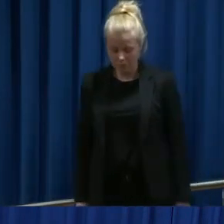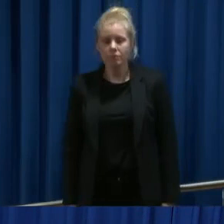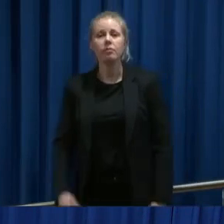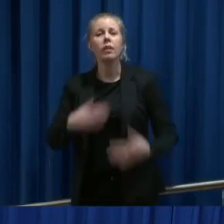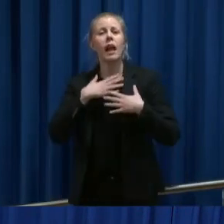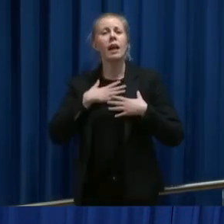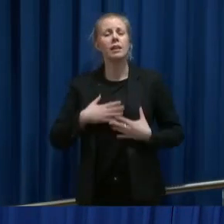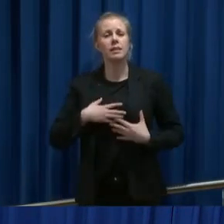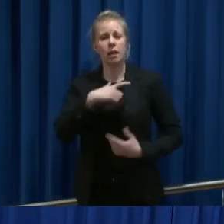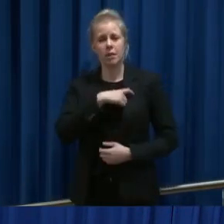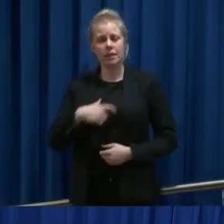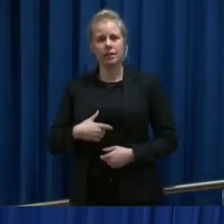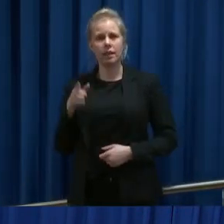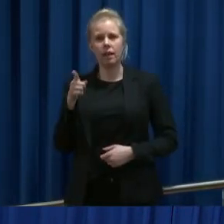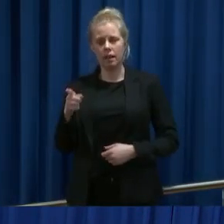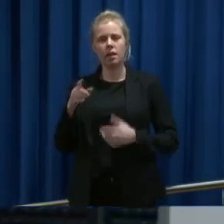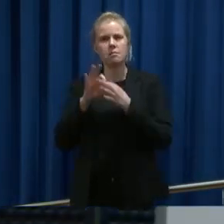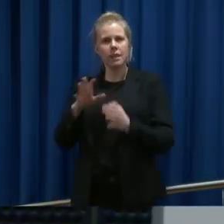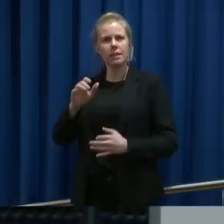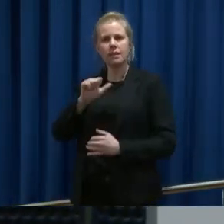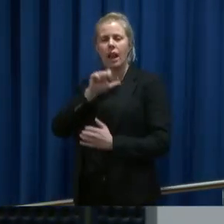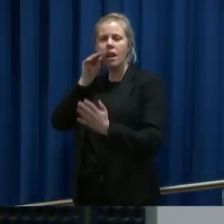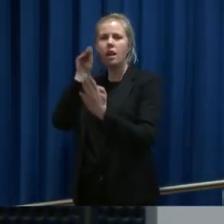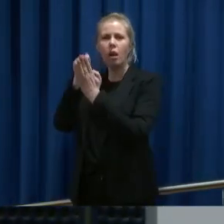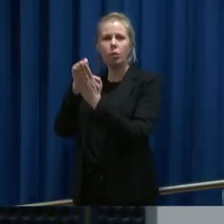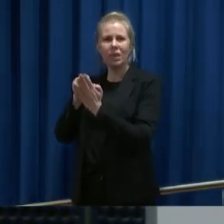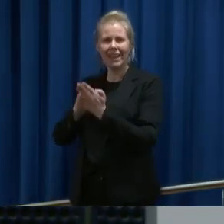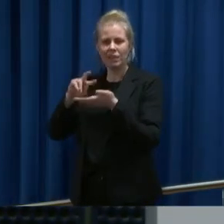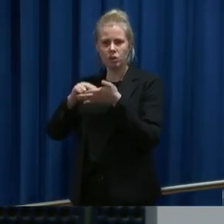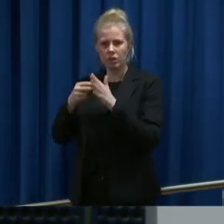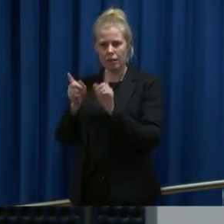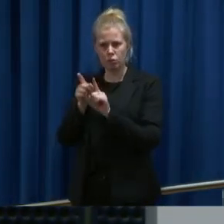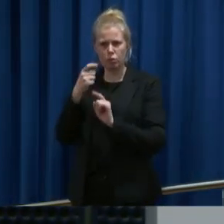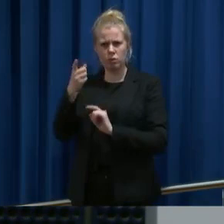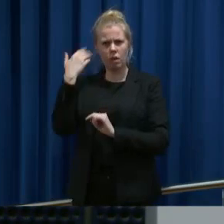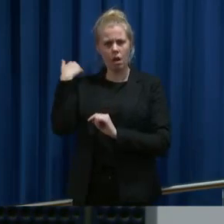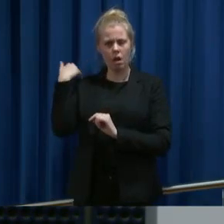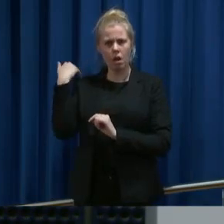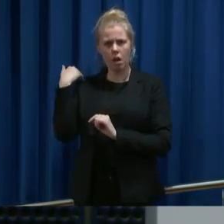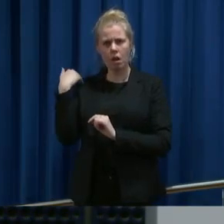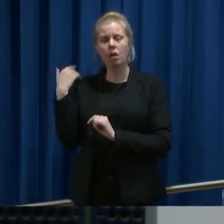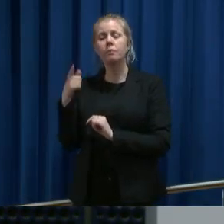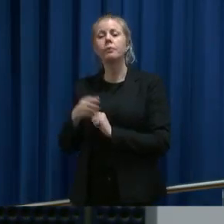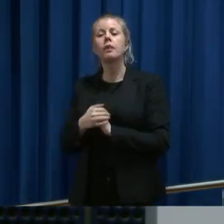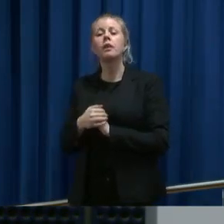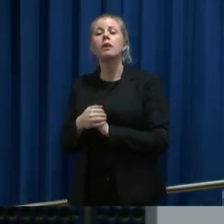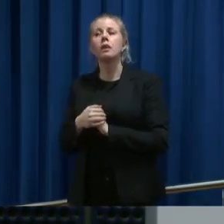Til helseministeren, angående dette selvrapporteringssystemet du nevnte tidligere eller jeg får gi for den saks skyld